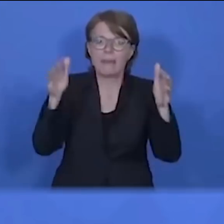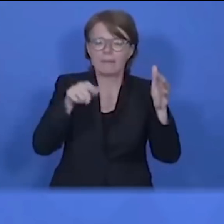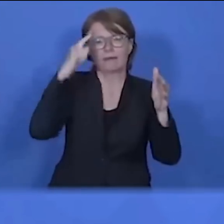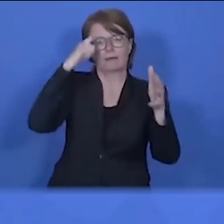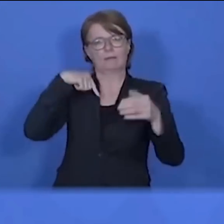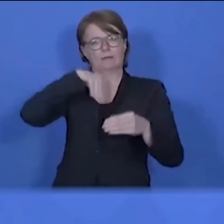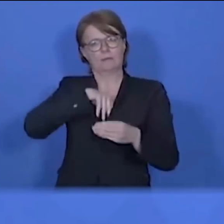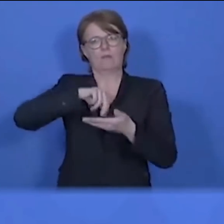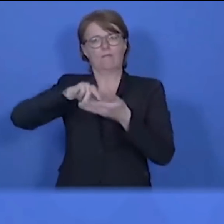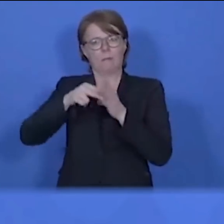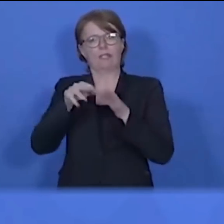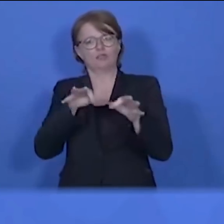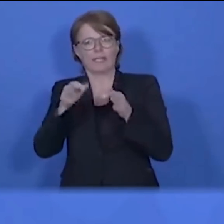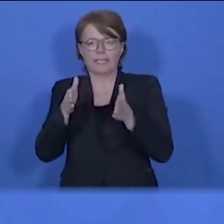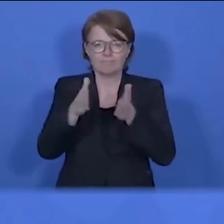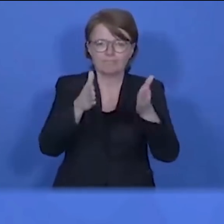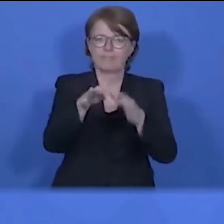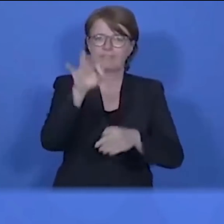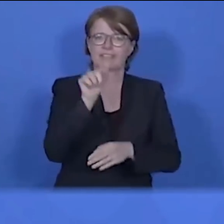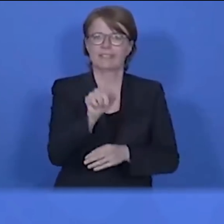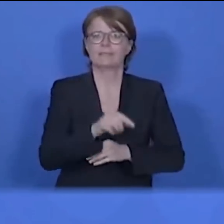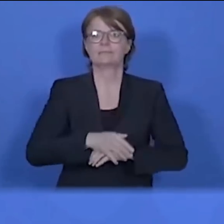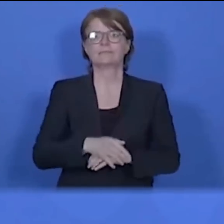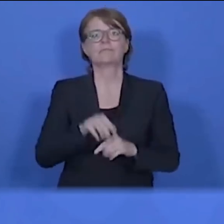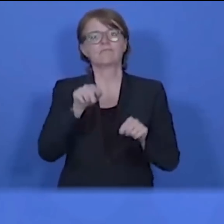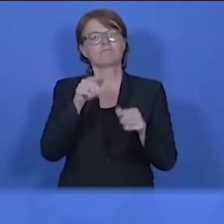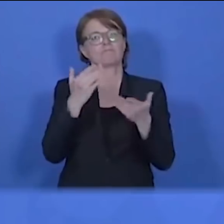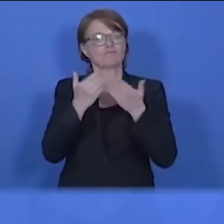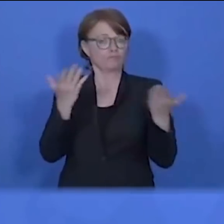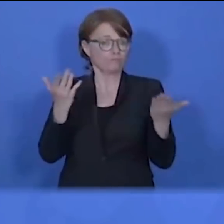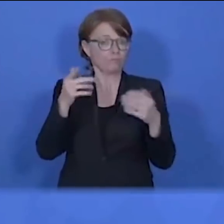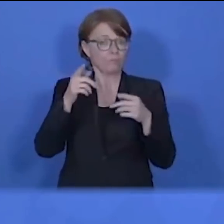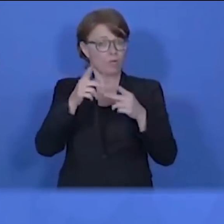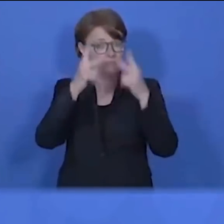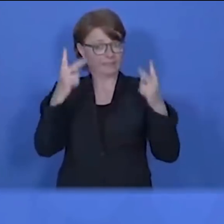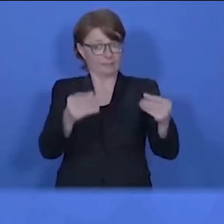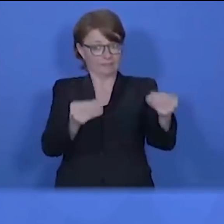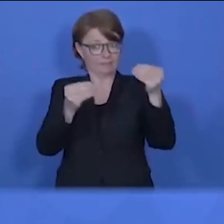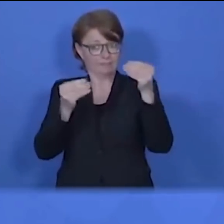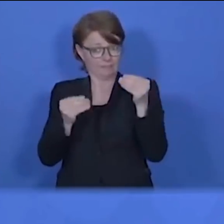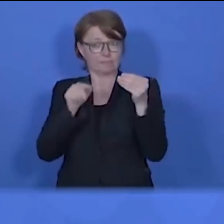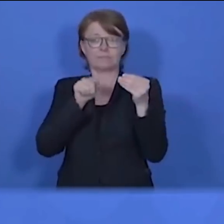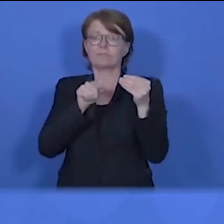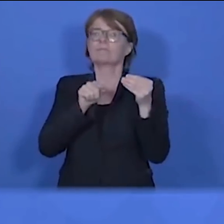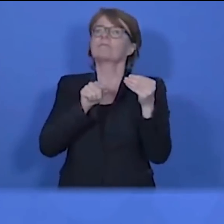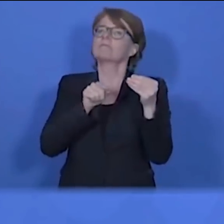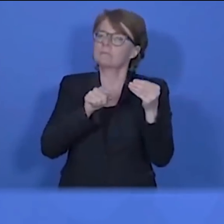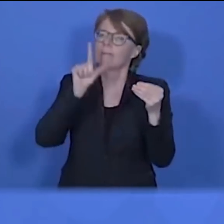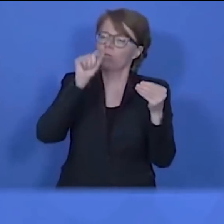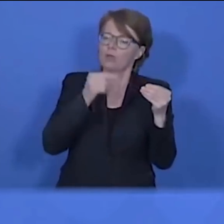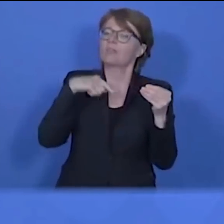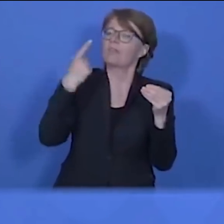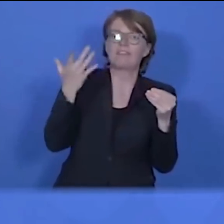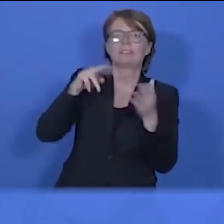und das geht sehr, sehr gut voran. Wenn diese Konzepte dann ausgearbeitet sind, dann bleibt es jeweils natürlich die Verantwortung